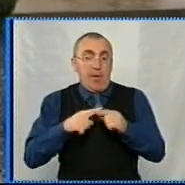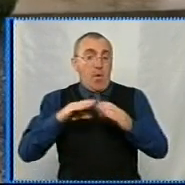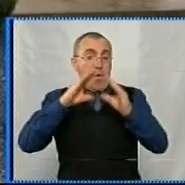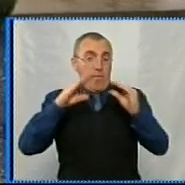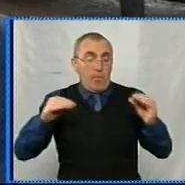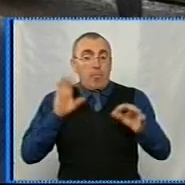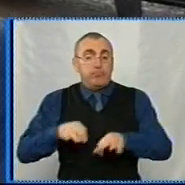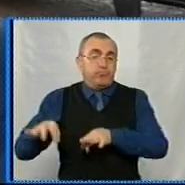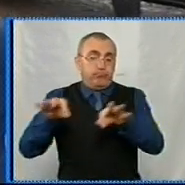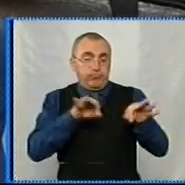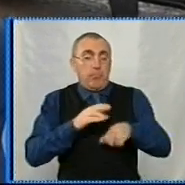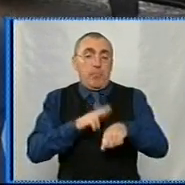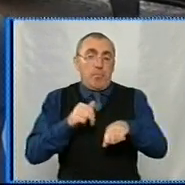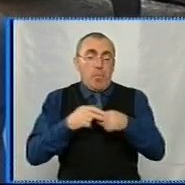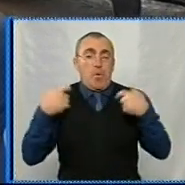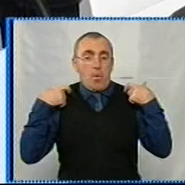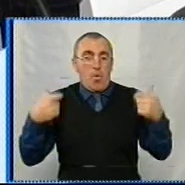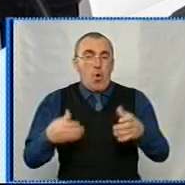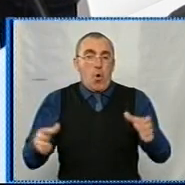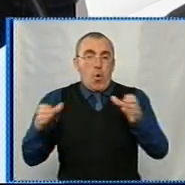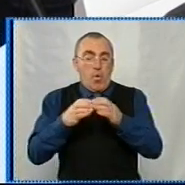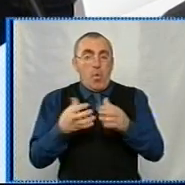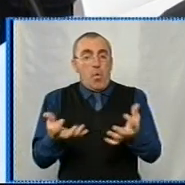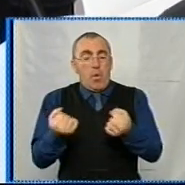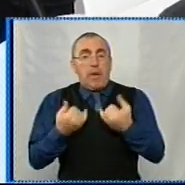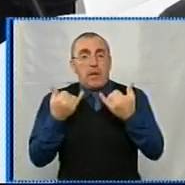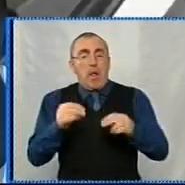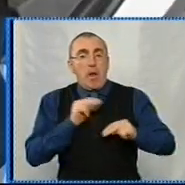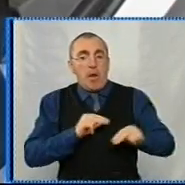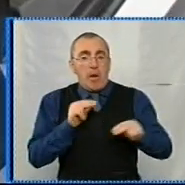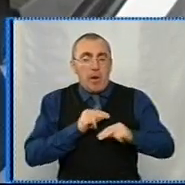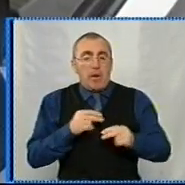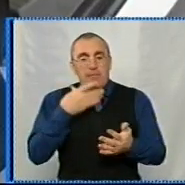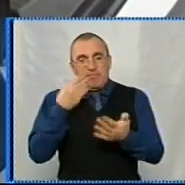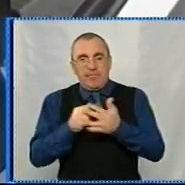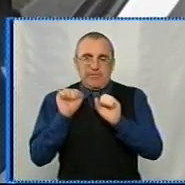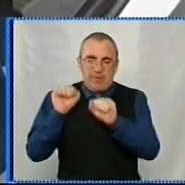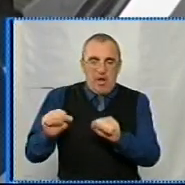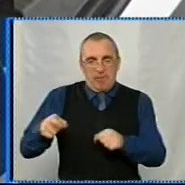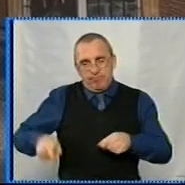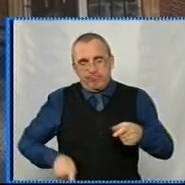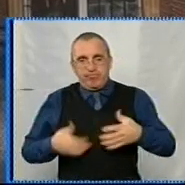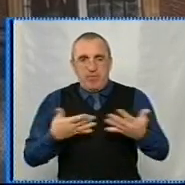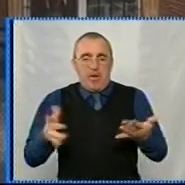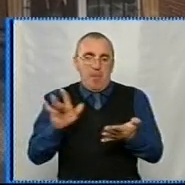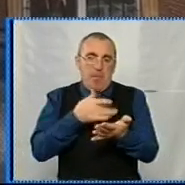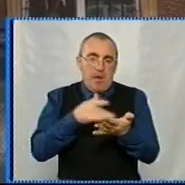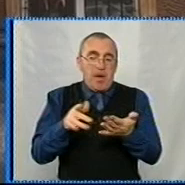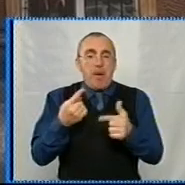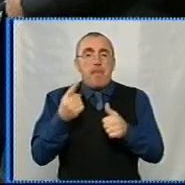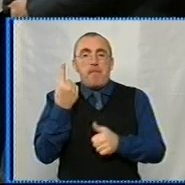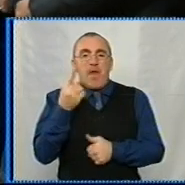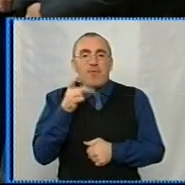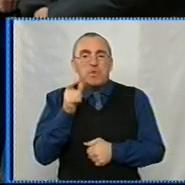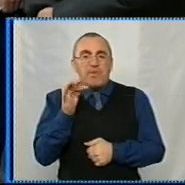автомобілях їздитимуть поліцейські офіцери громад. Вони отримали для роботи засоби індивідуального захисту та планшети. У Перевозванівці